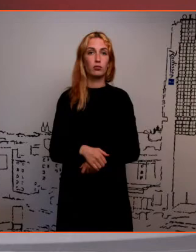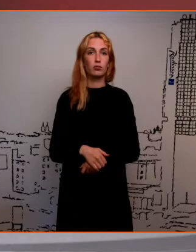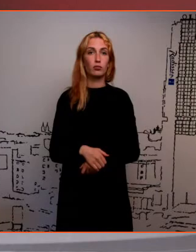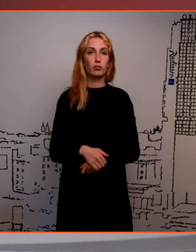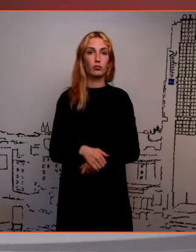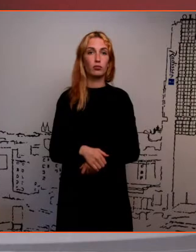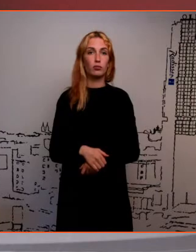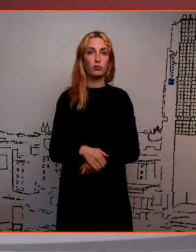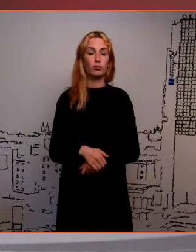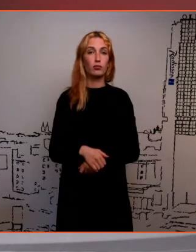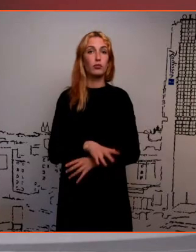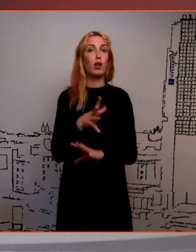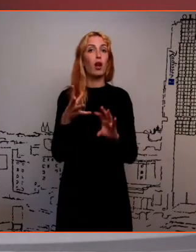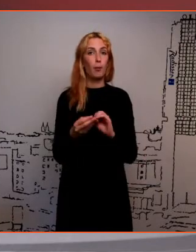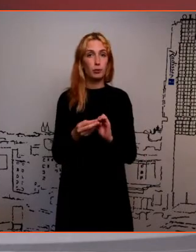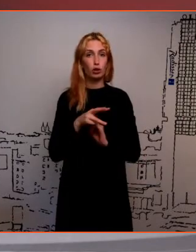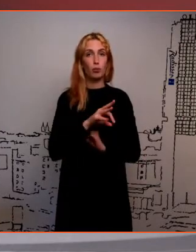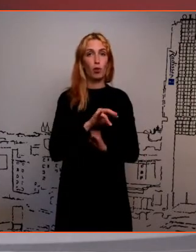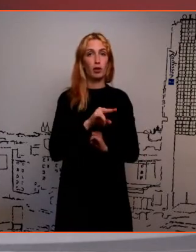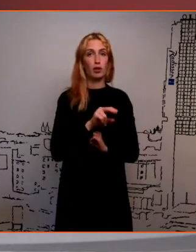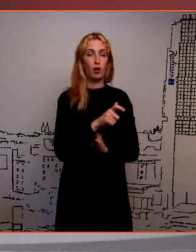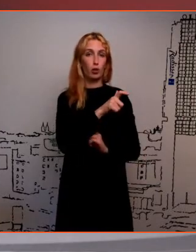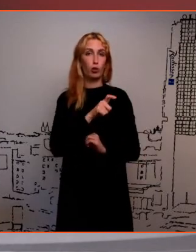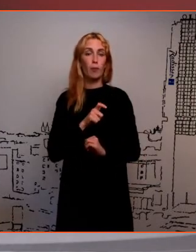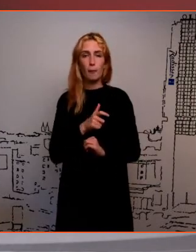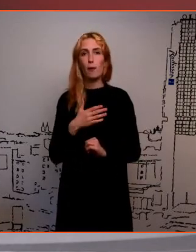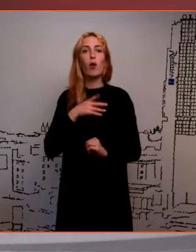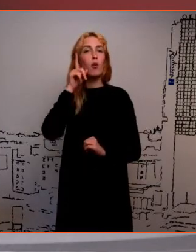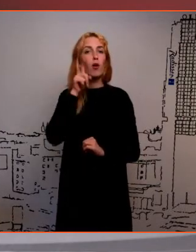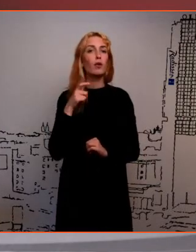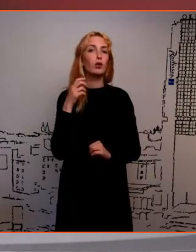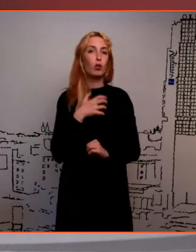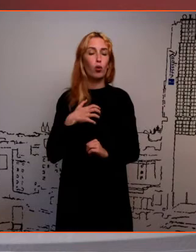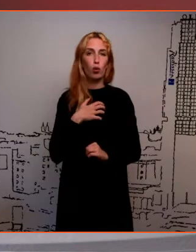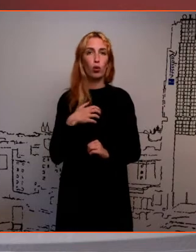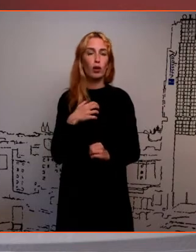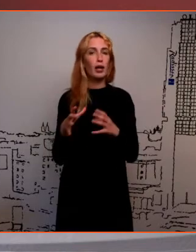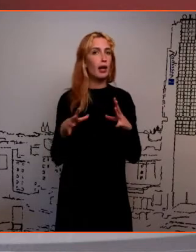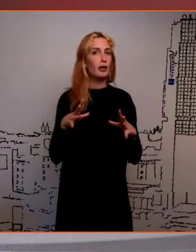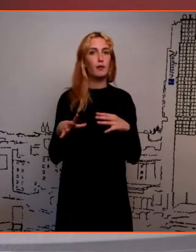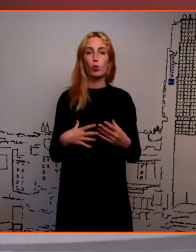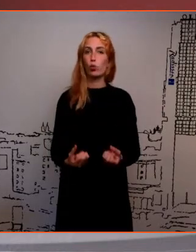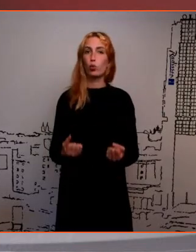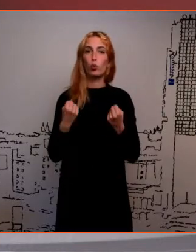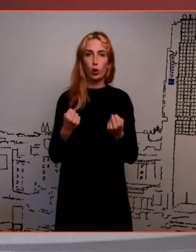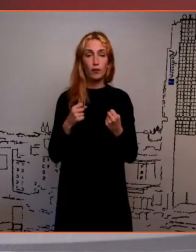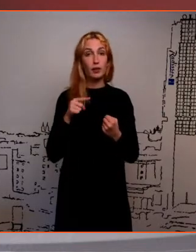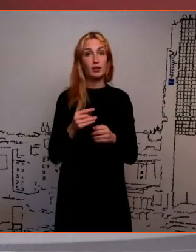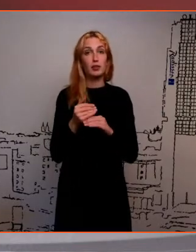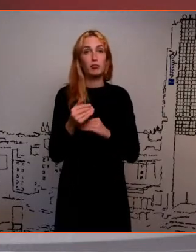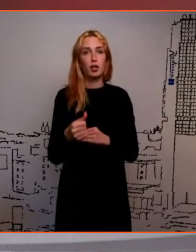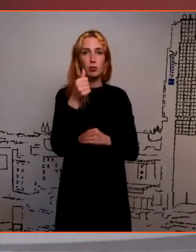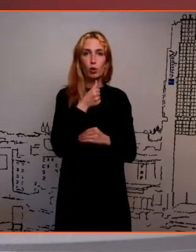et lõpetuseks Moonika rõhutab, et minu meelest on oluline teha tugeveel töö ning siis katsetada, mis